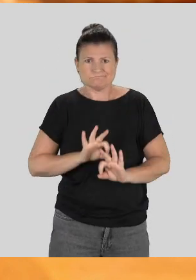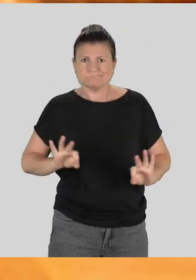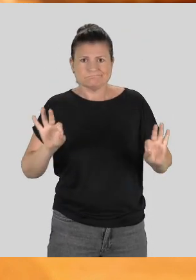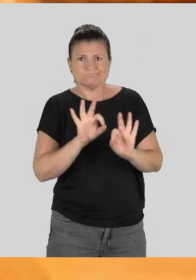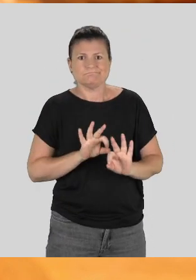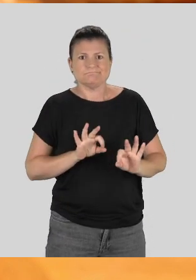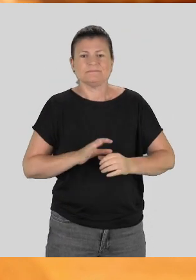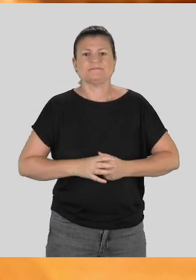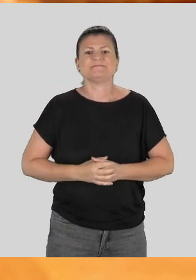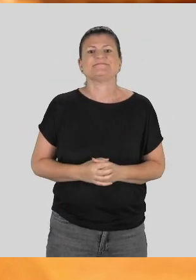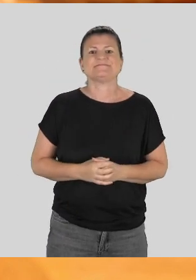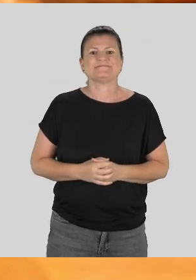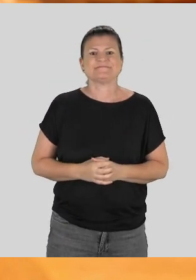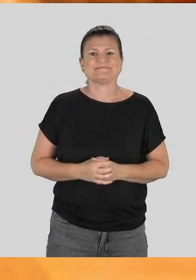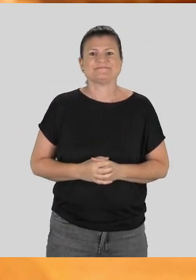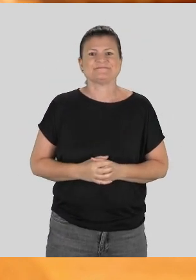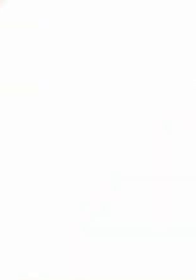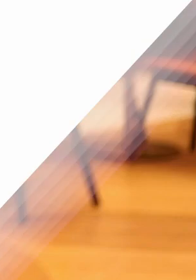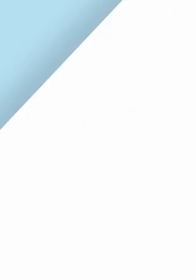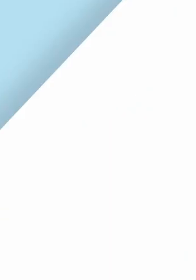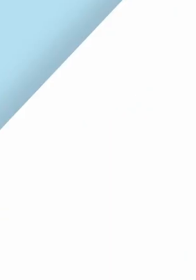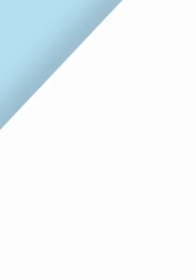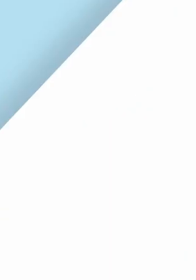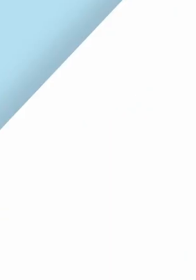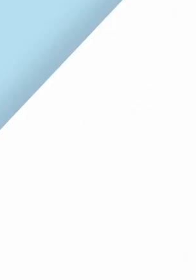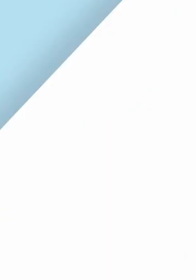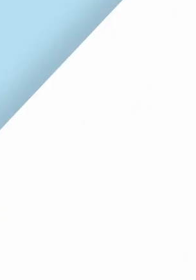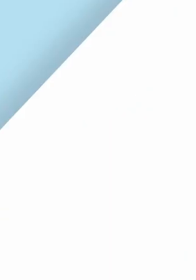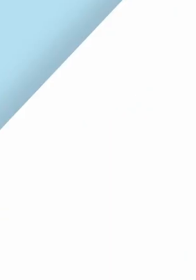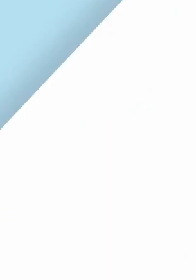moment où on se fréquentait de jeunes papas en fauteuil roulant.